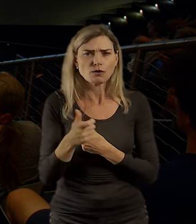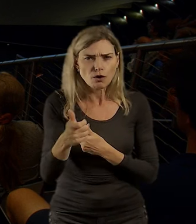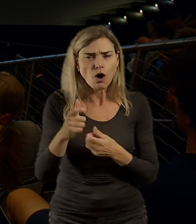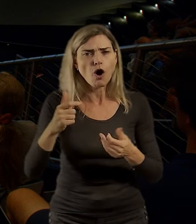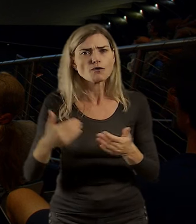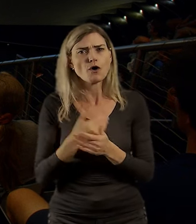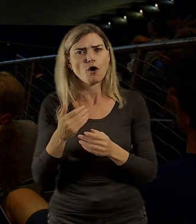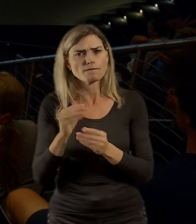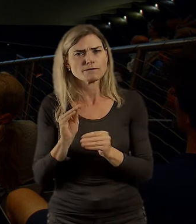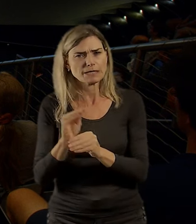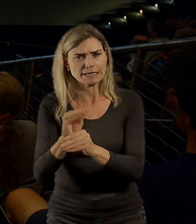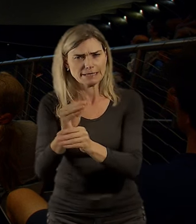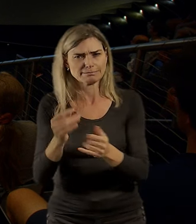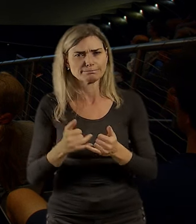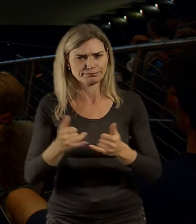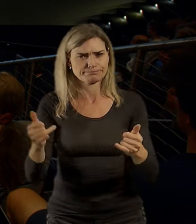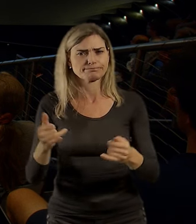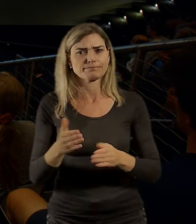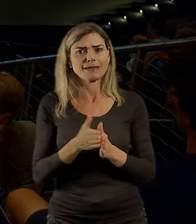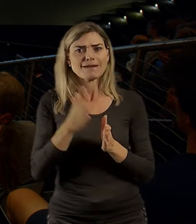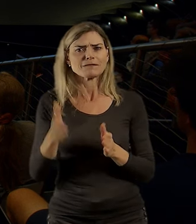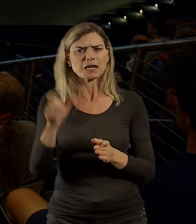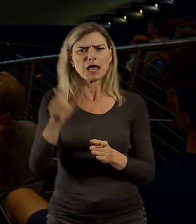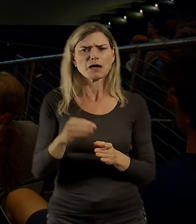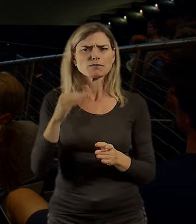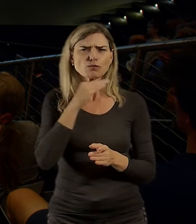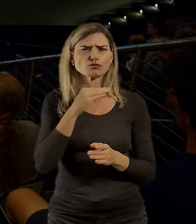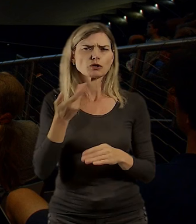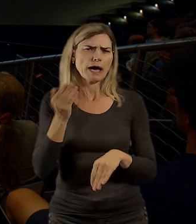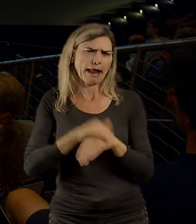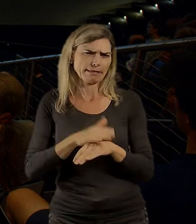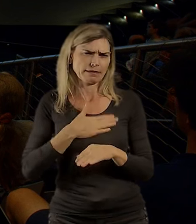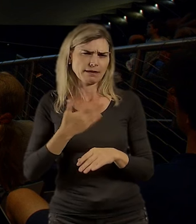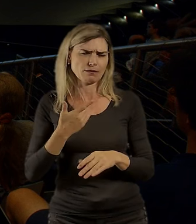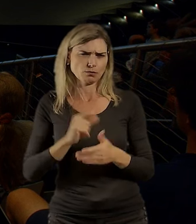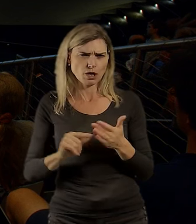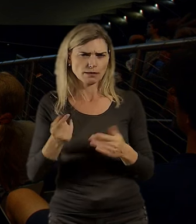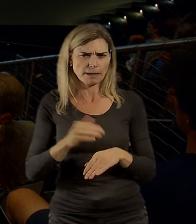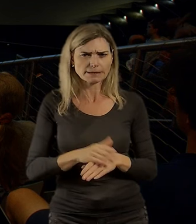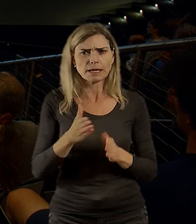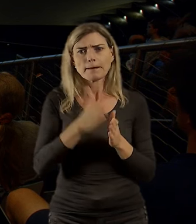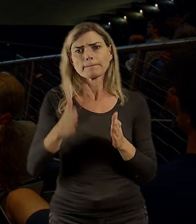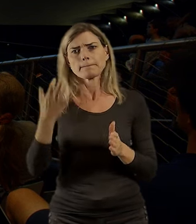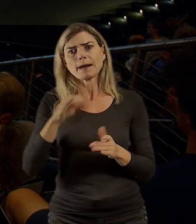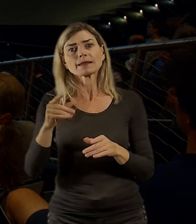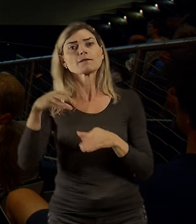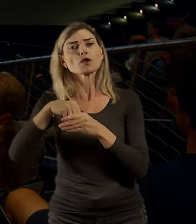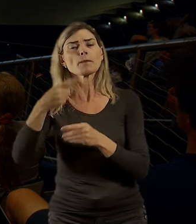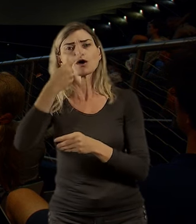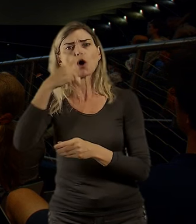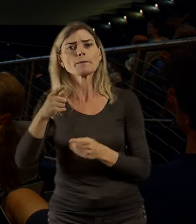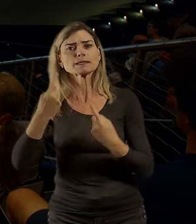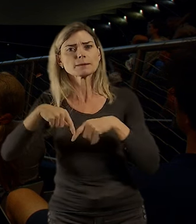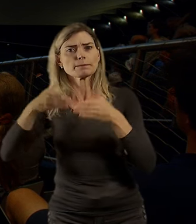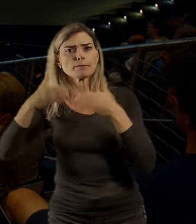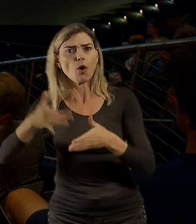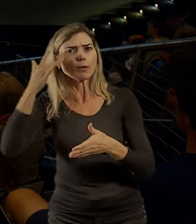pro transparentnost a vedle něj je předsedkyně komise pro cyklo. Takže tohle to je